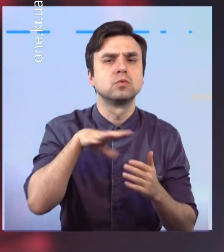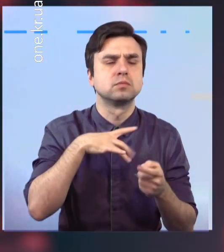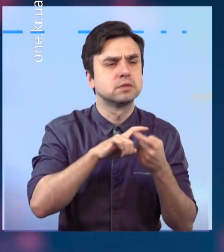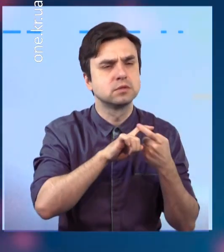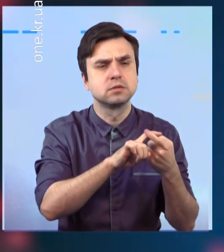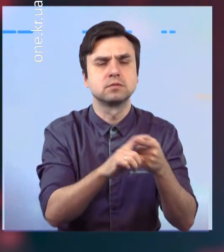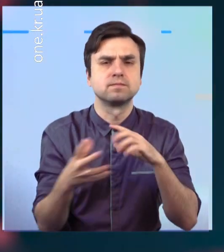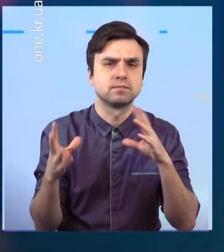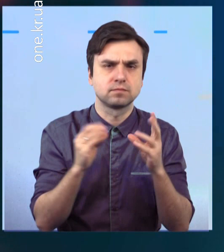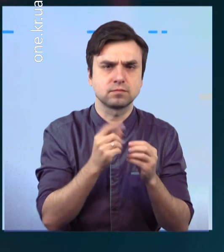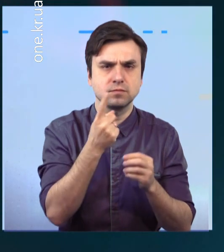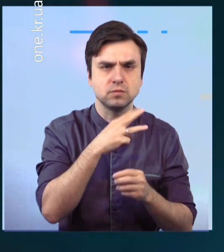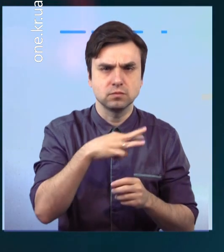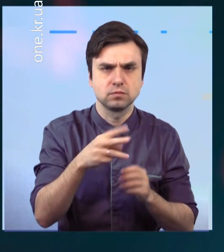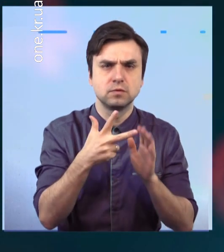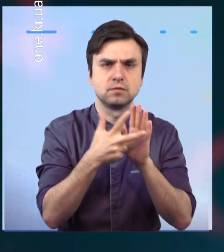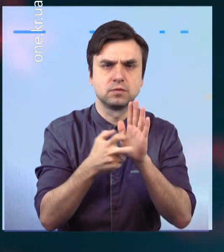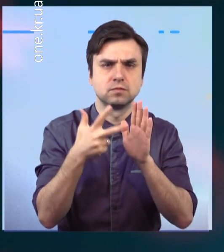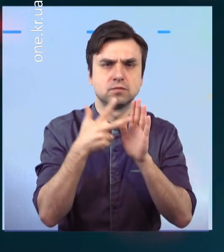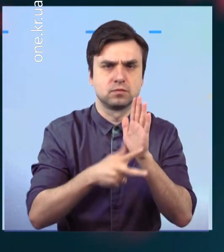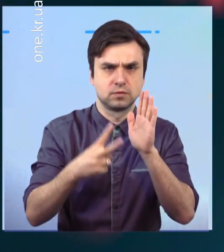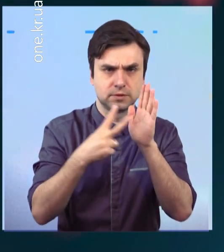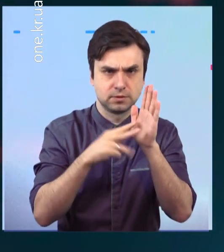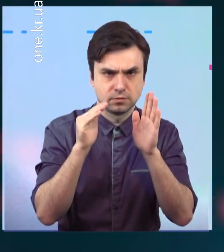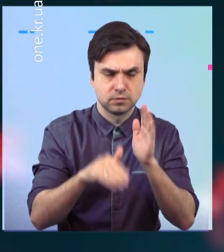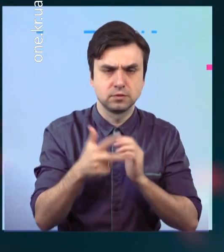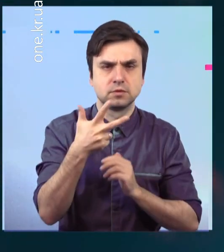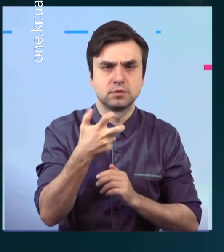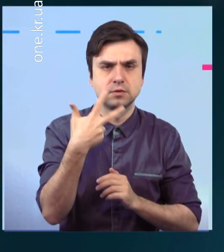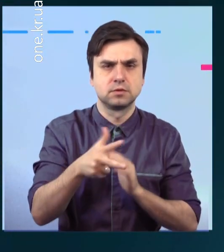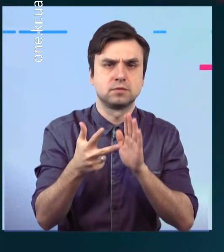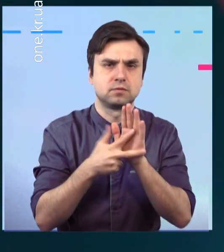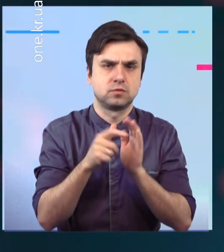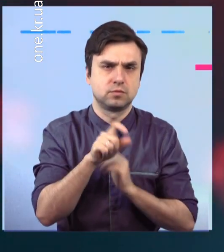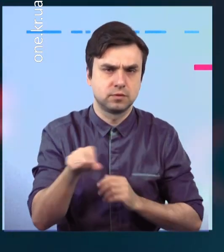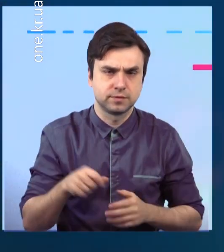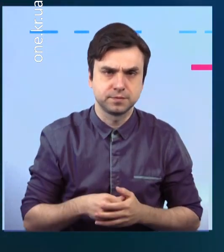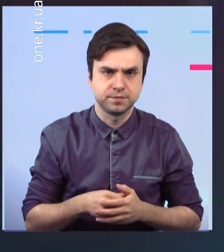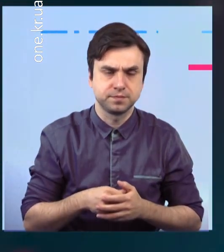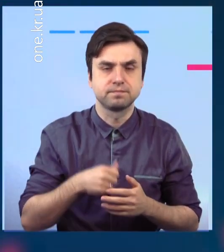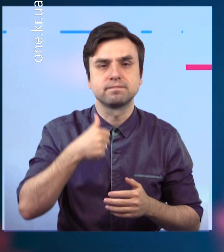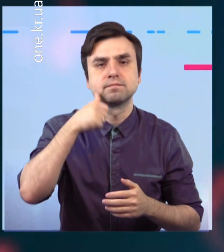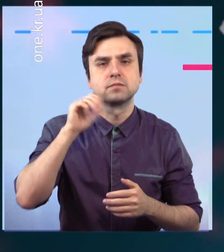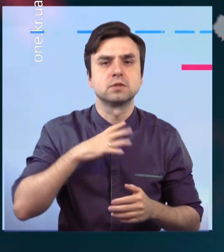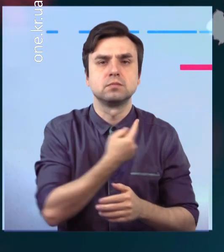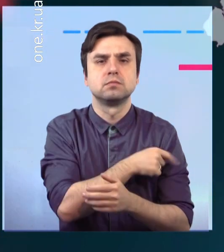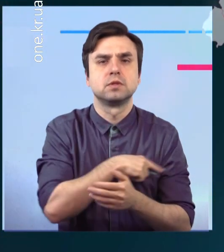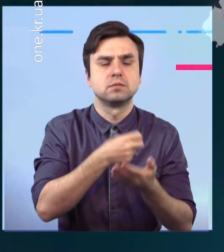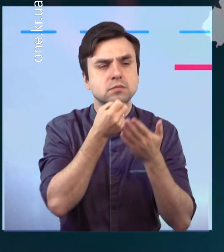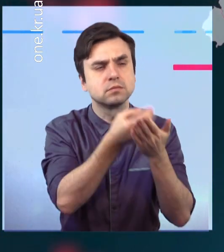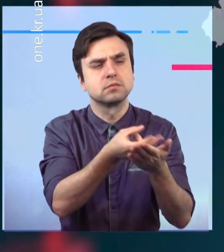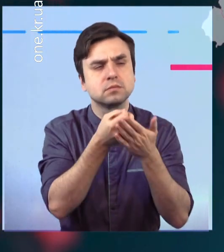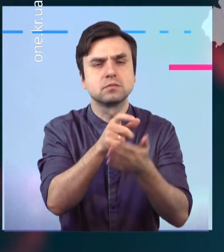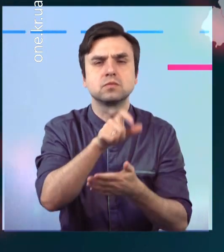887 тисяч 338 випадків. За попередню добу до лікарень потрапили більше 5 тисяч